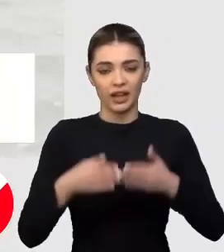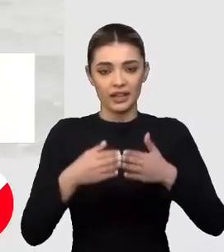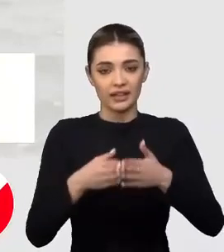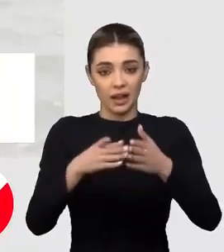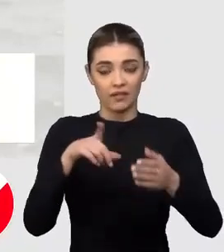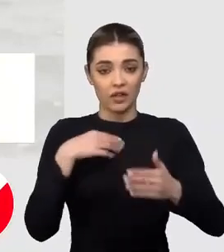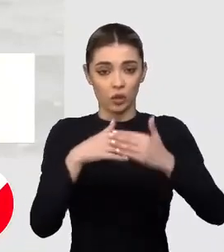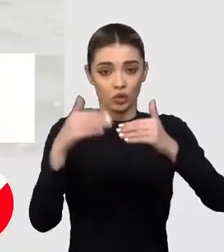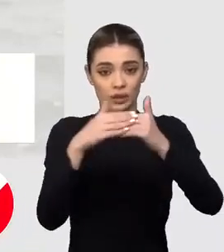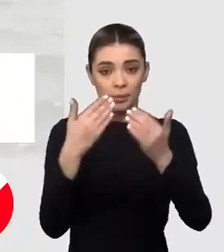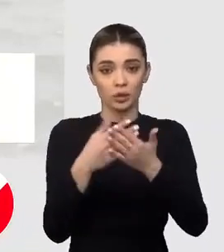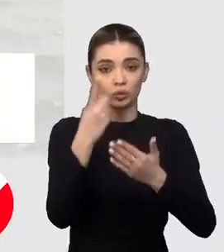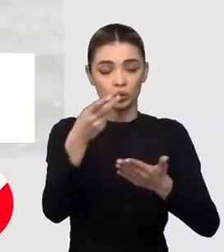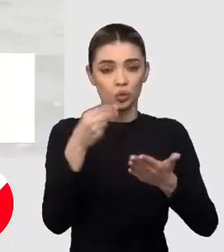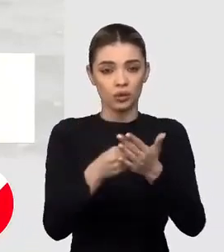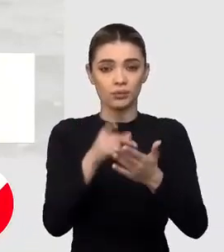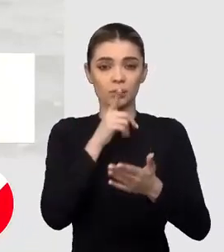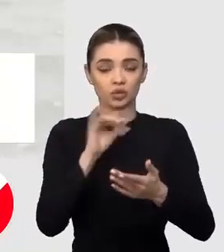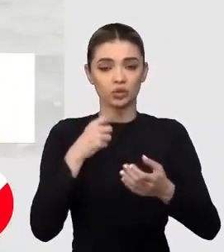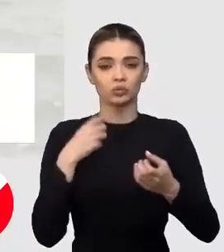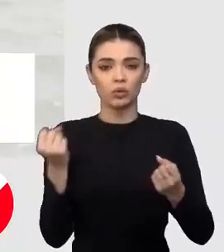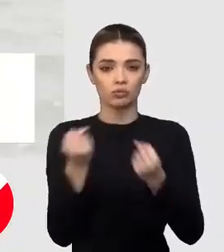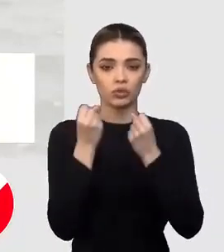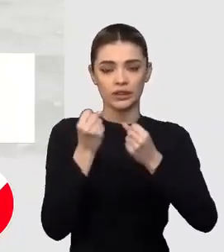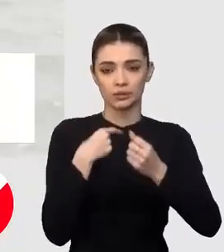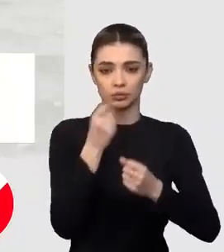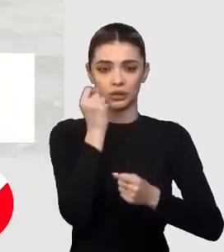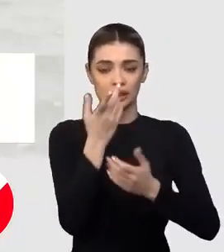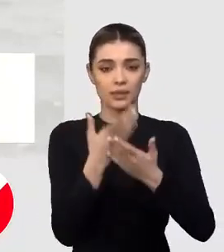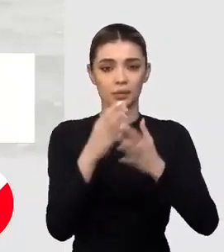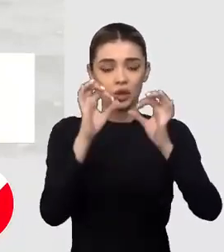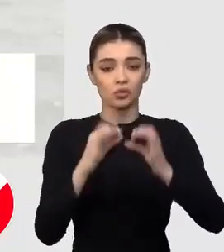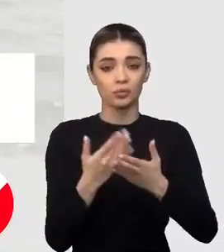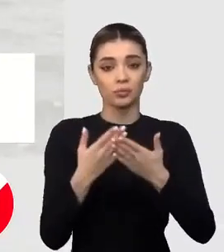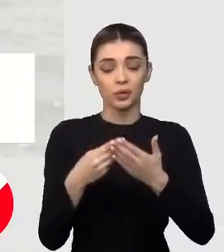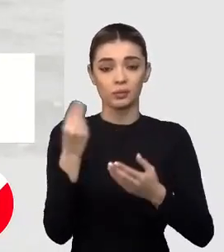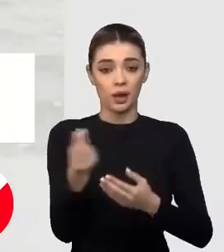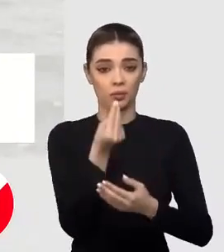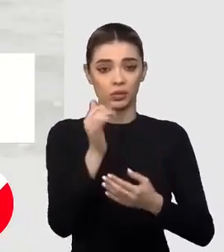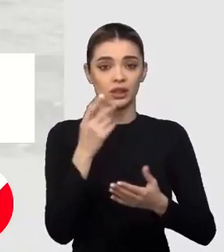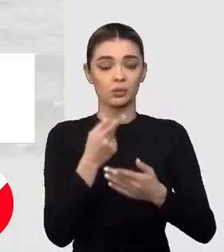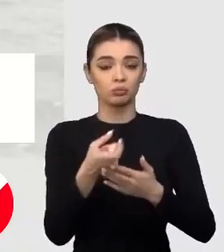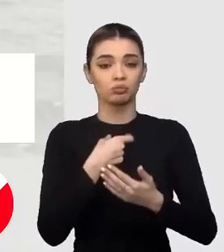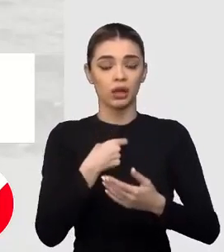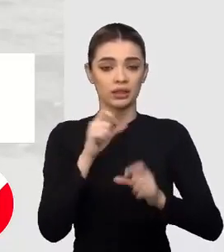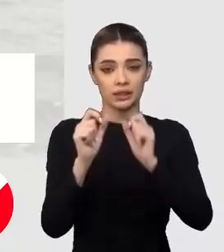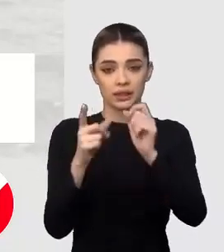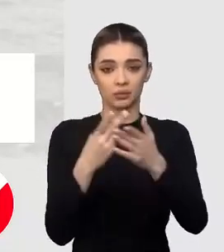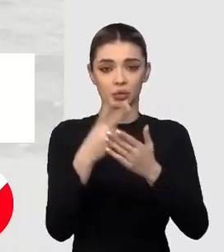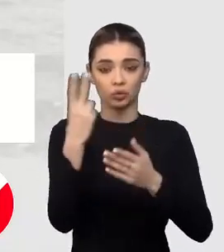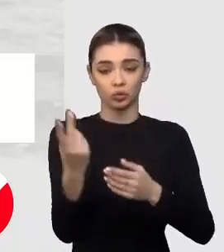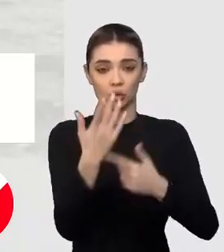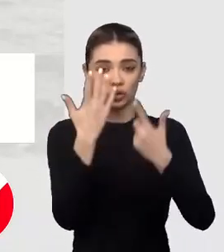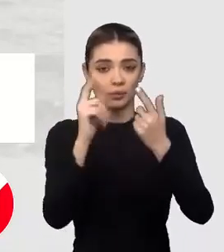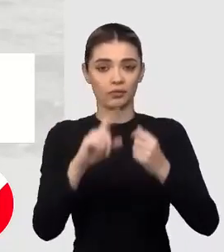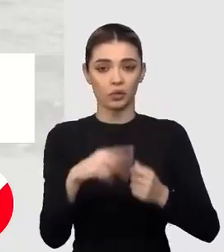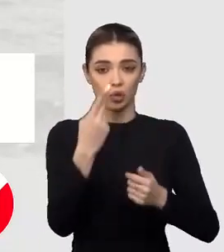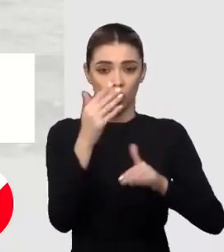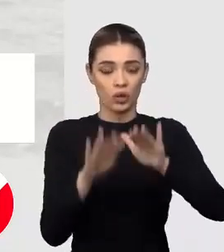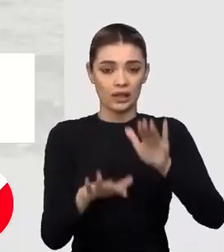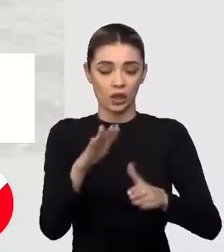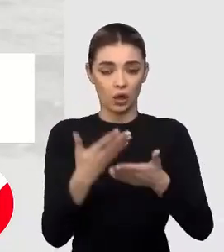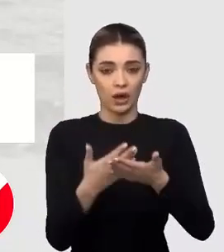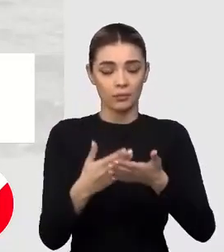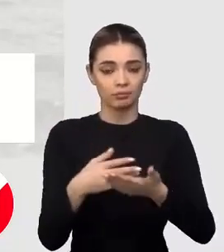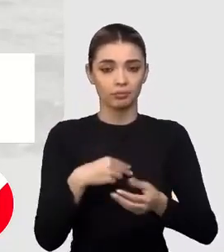Nava a fost construită pentru a avea un cost minim și o putere redusă pentru a crește eficiența. Poate transporta în același timp aproximativ